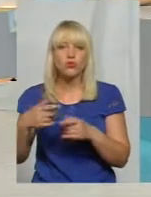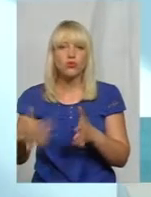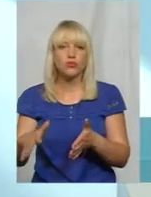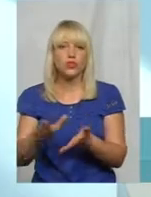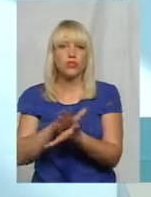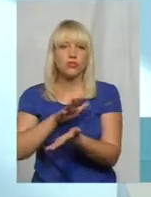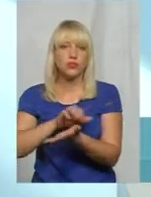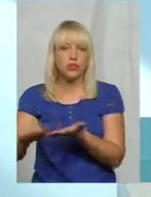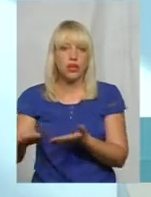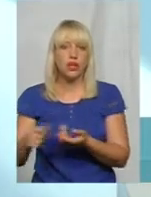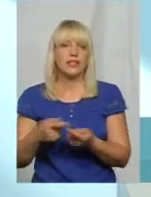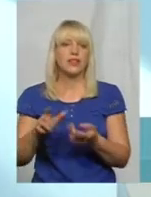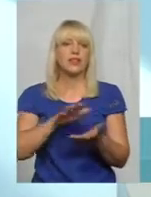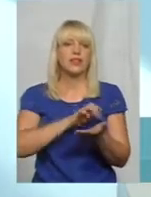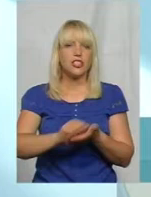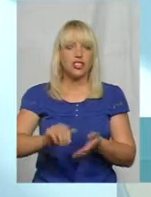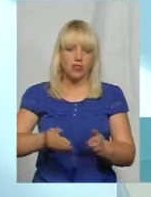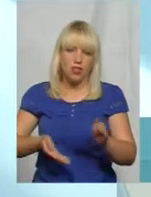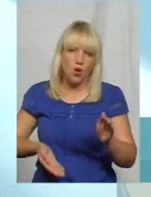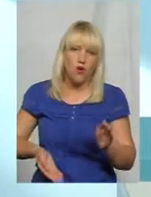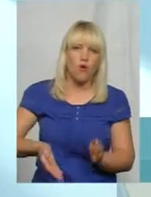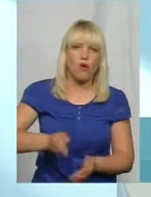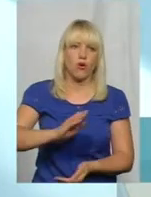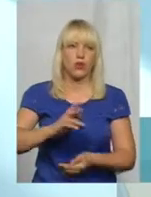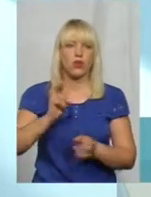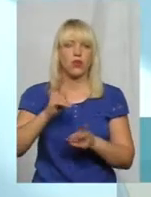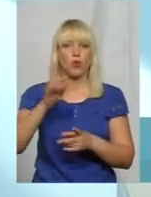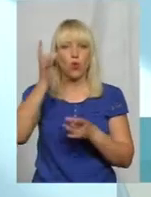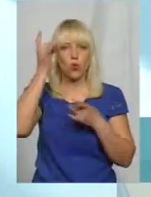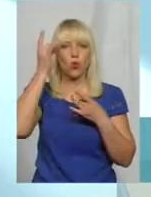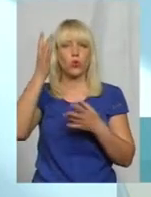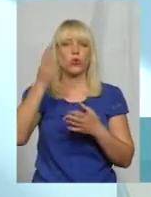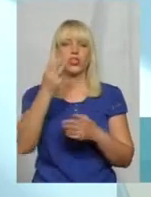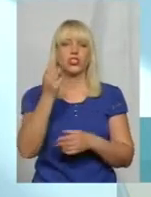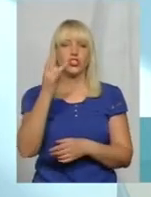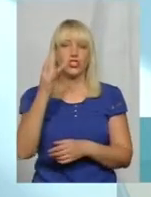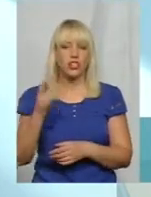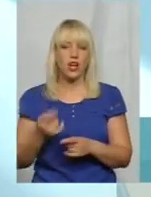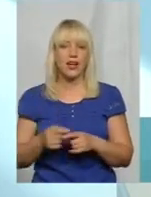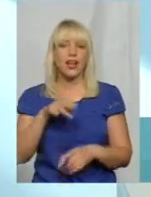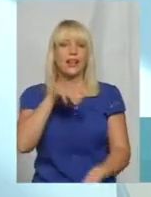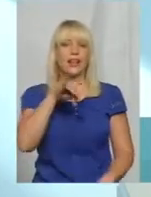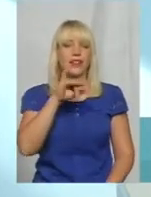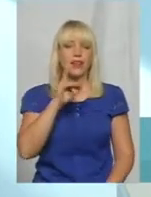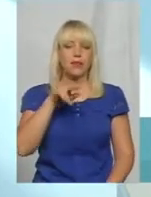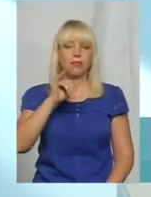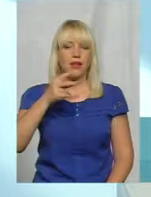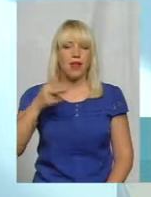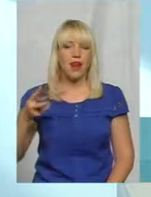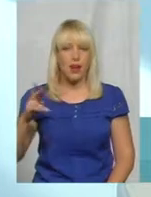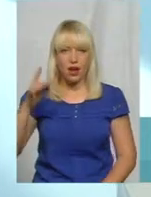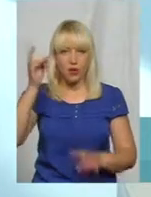Знищувалися глибокою оркою слої, культурний шар терпівської культури, черніхівської культури. І все,